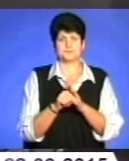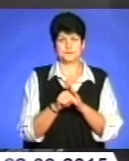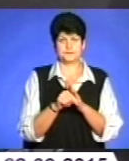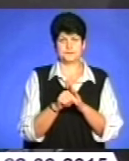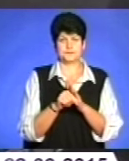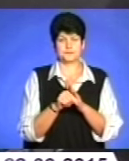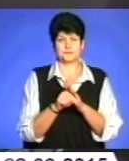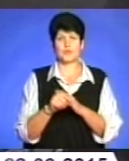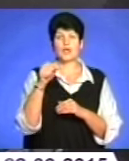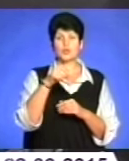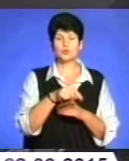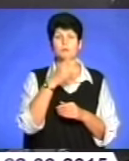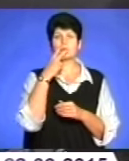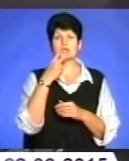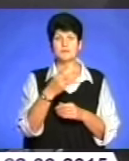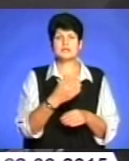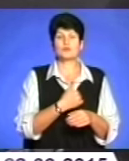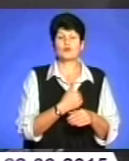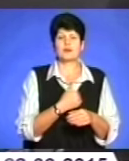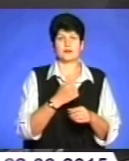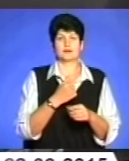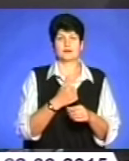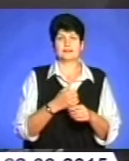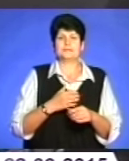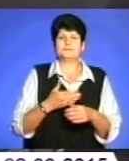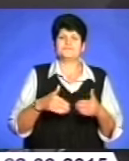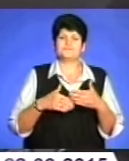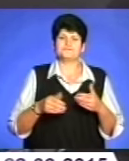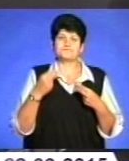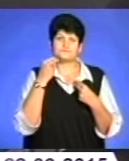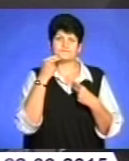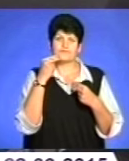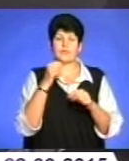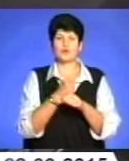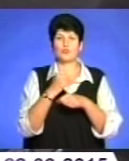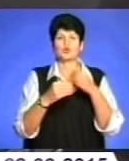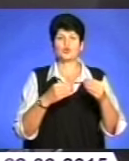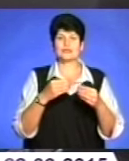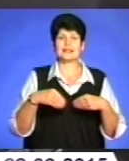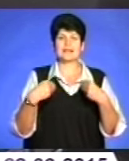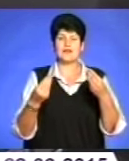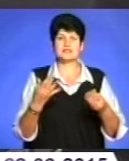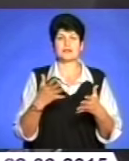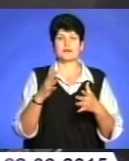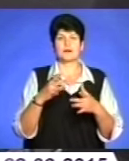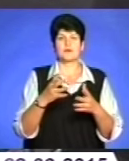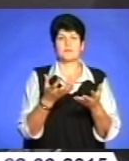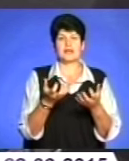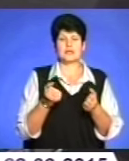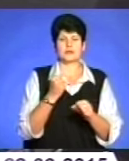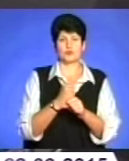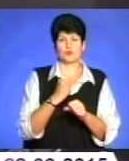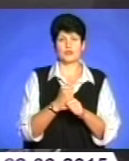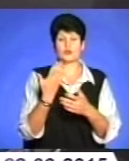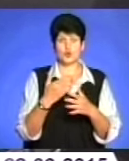Тут передбачено стимулювання роботодавця у випадку прийняття на роботу внутрішньопереміщеної особи. Якщо